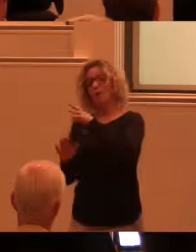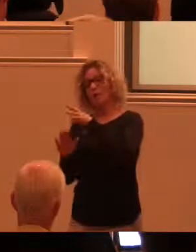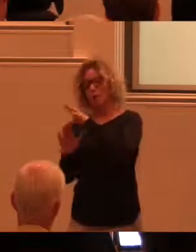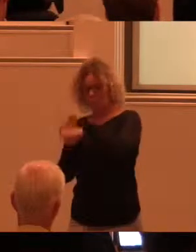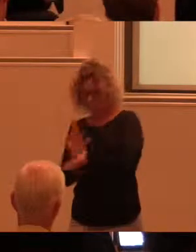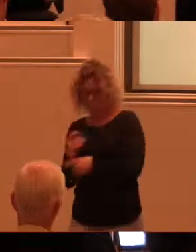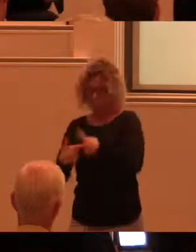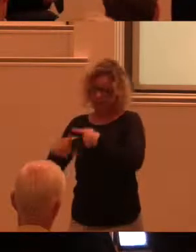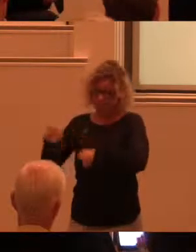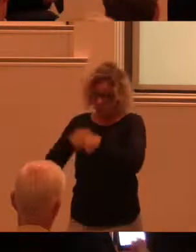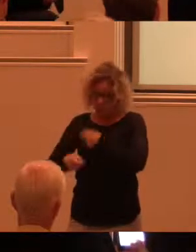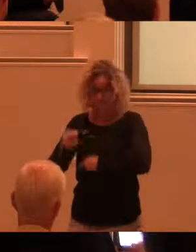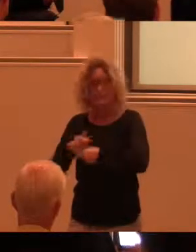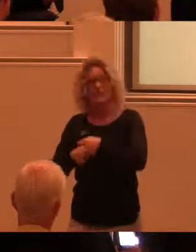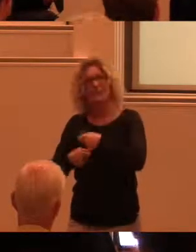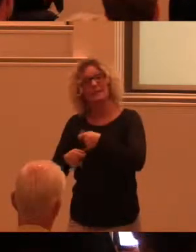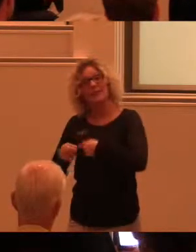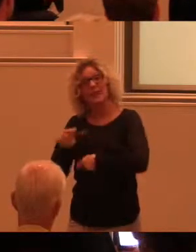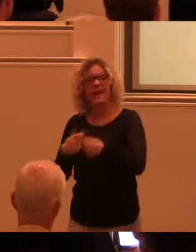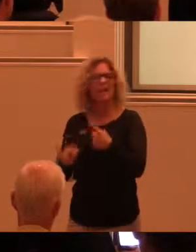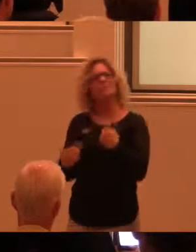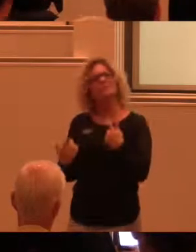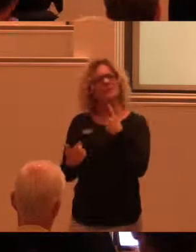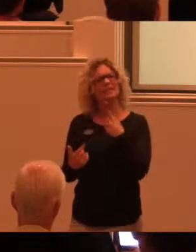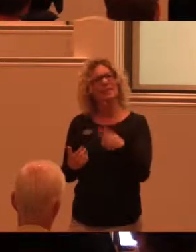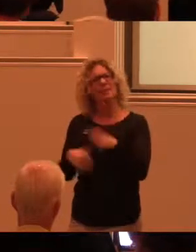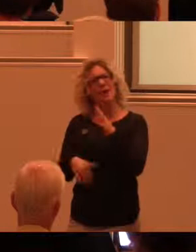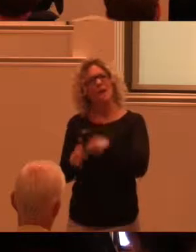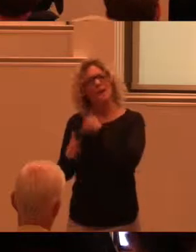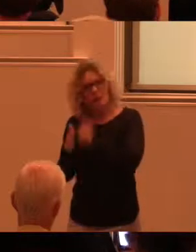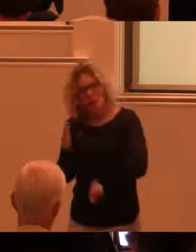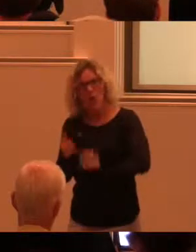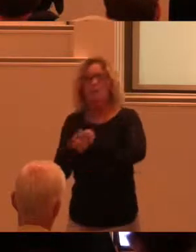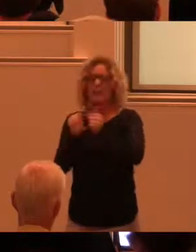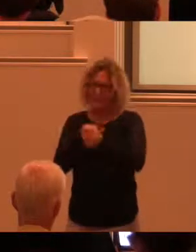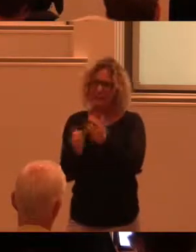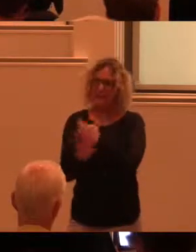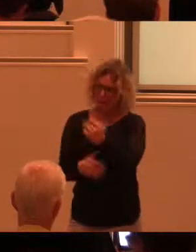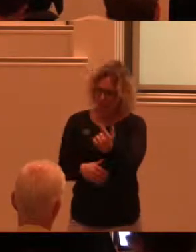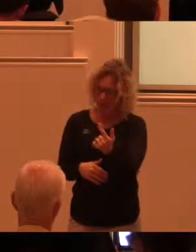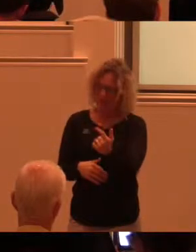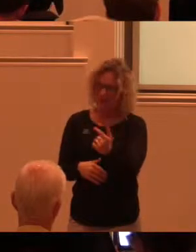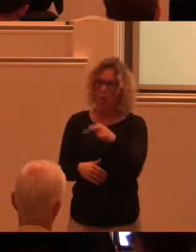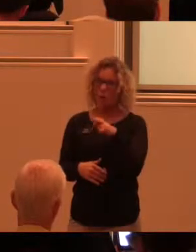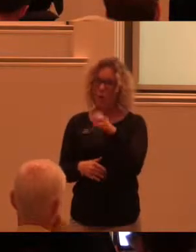de medborgerliga och politiska rättigheterna och